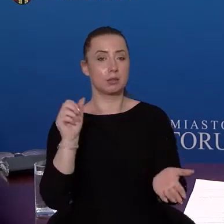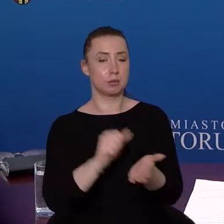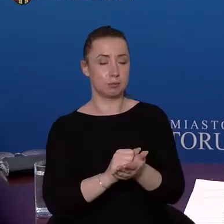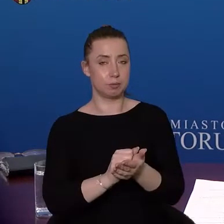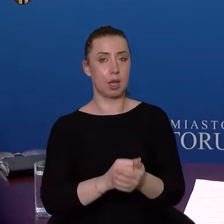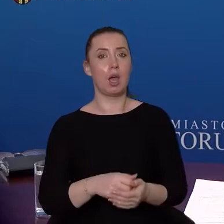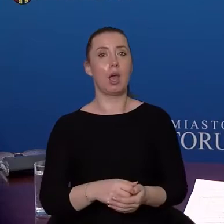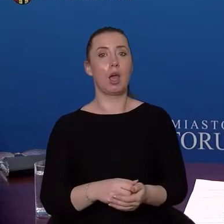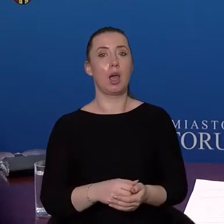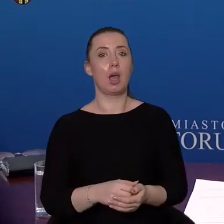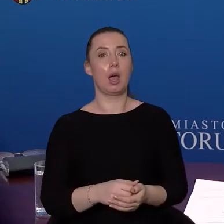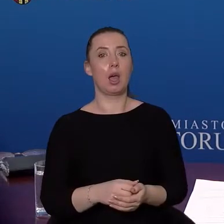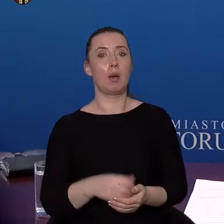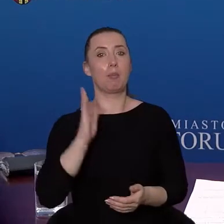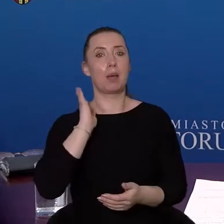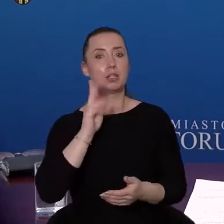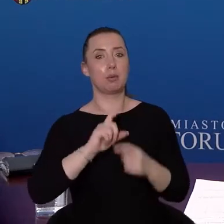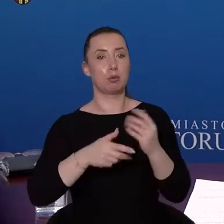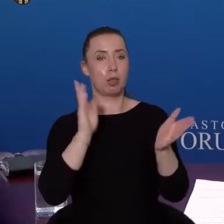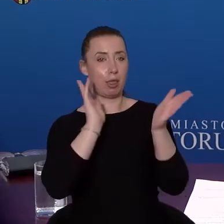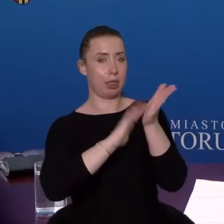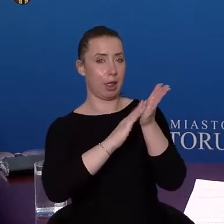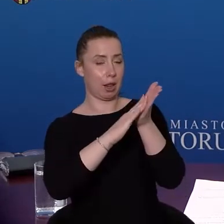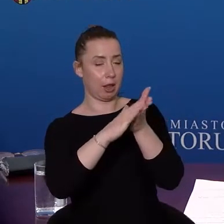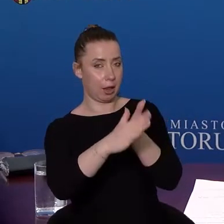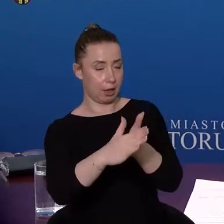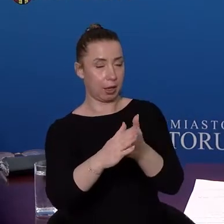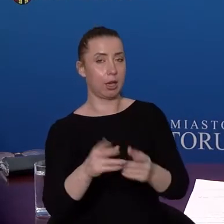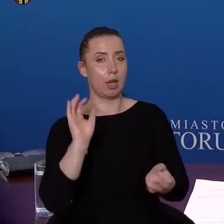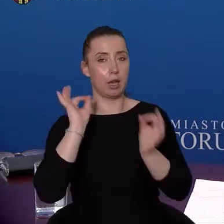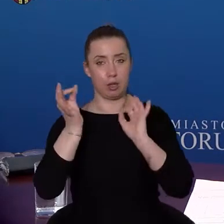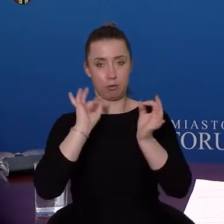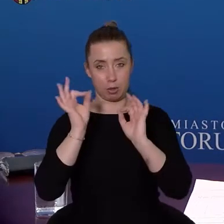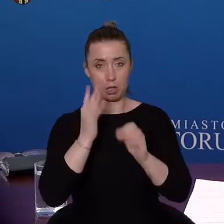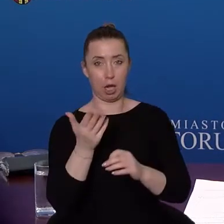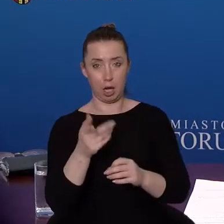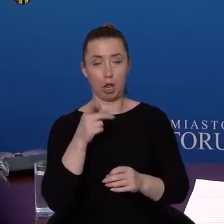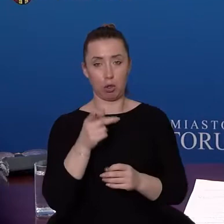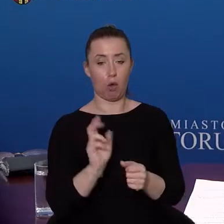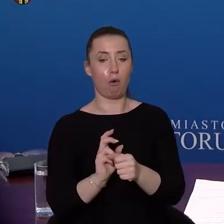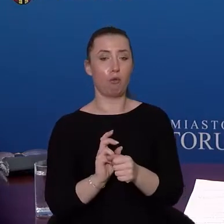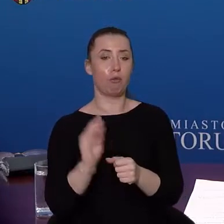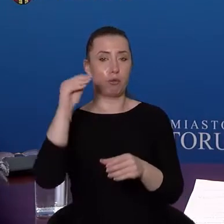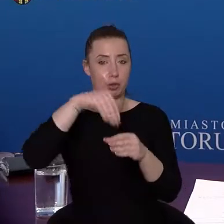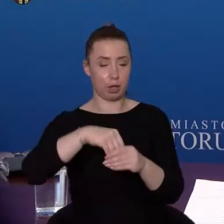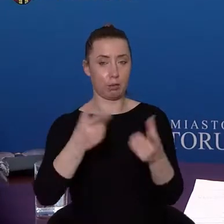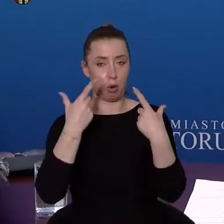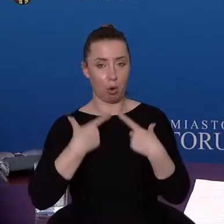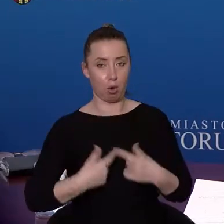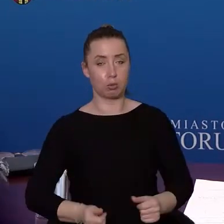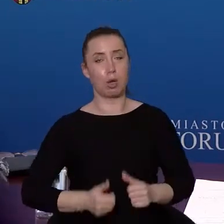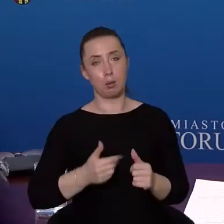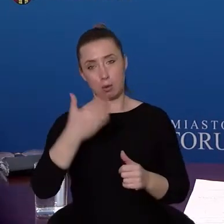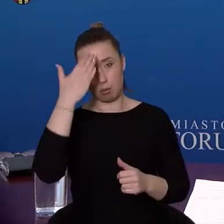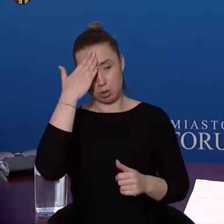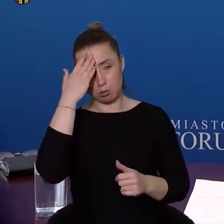autobusach i tramwajach pojawiają się w związku z tym karteczki informujące, ile to jest osób, tak aby można było